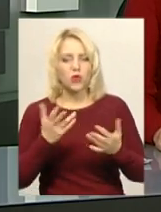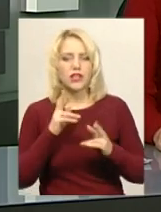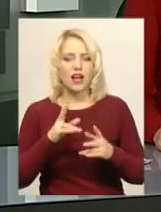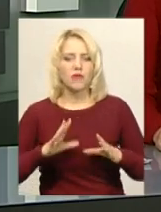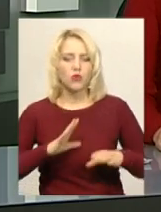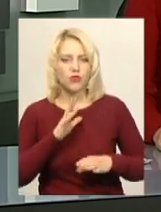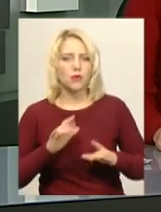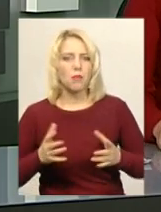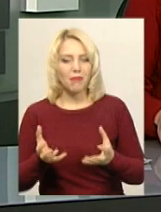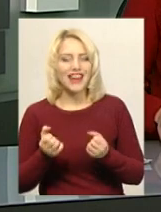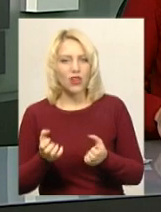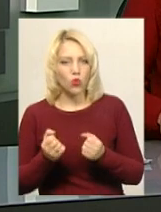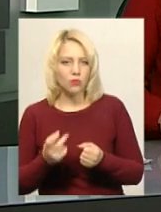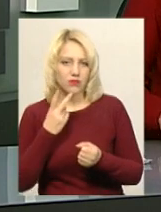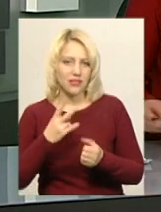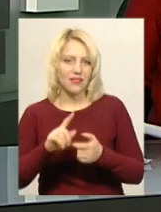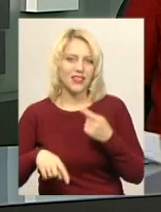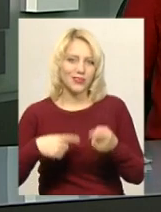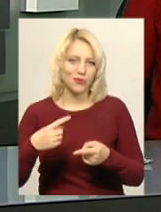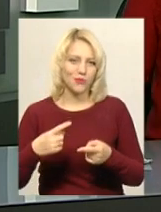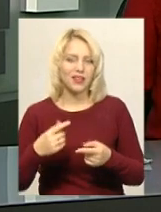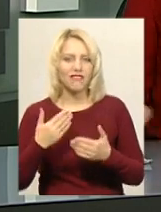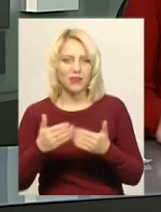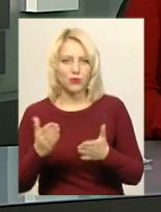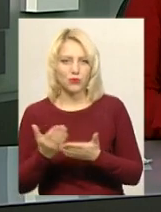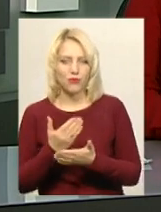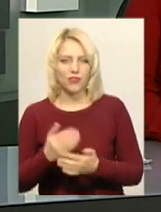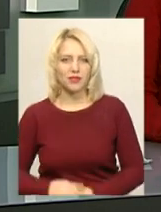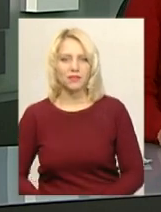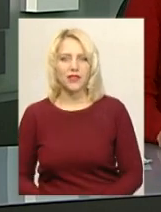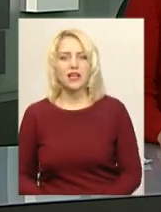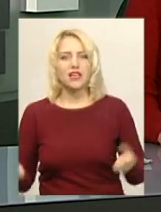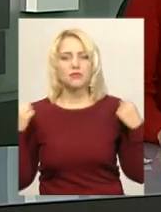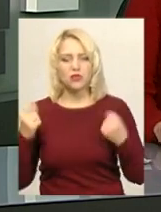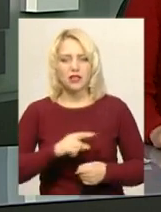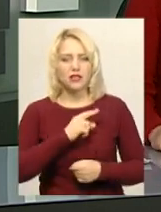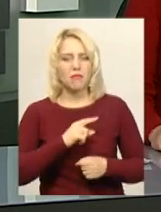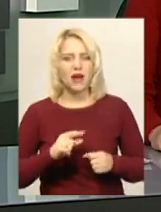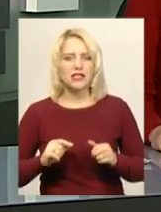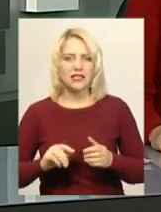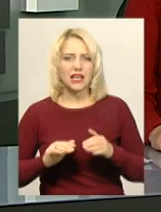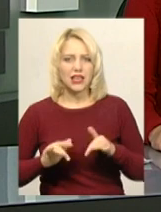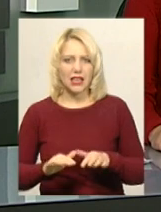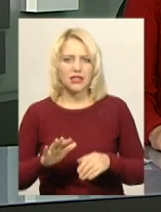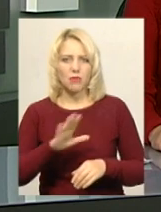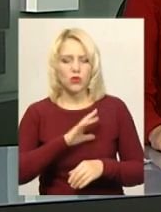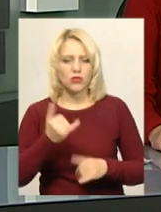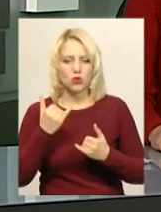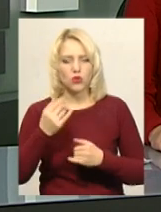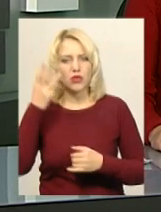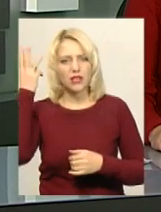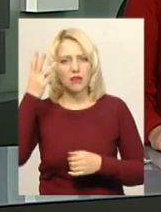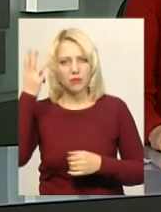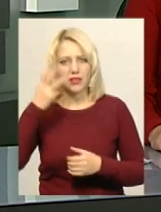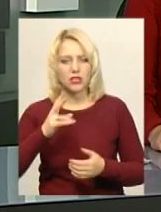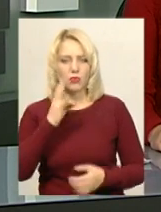прийом – дивіться у наступному випуску новин. Спортивні майстер-класи відбулись сьогодні у Хмельницькому навчально-виховному